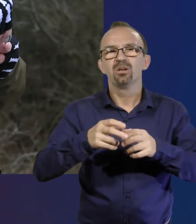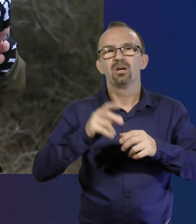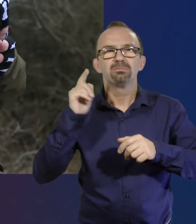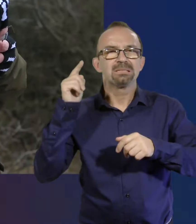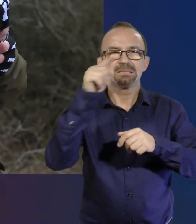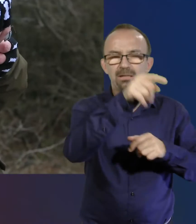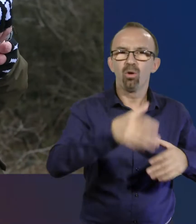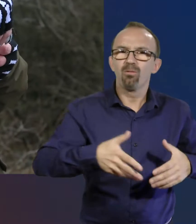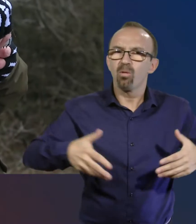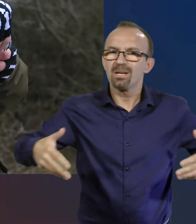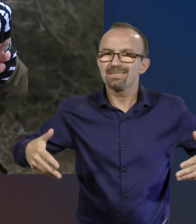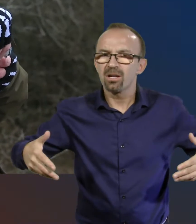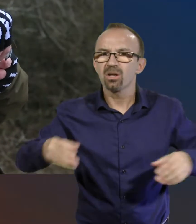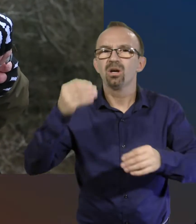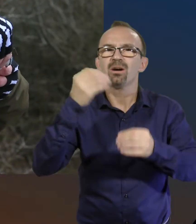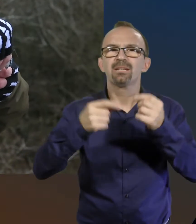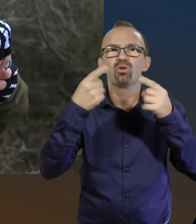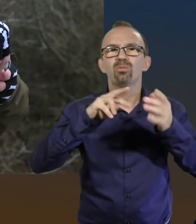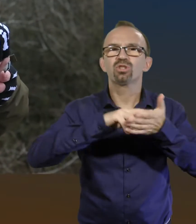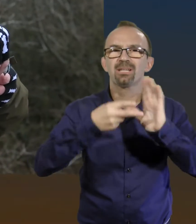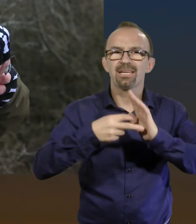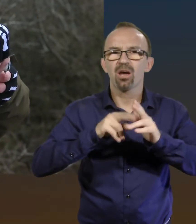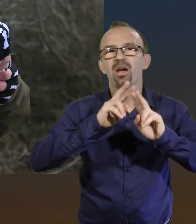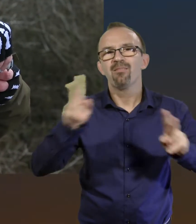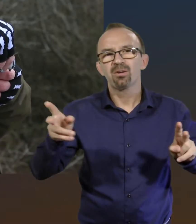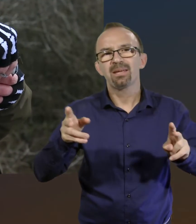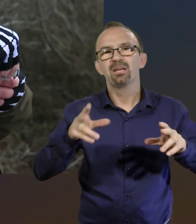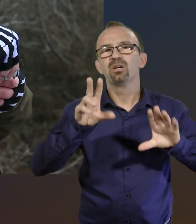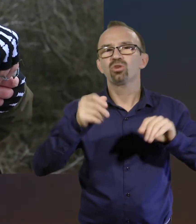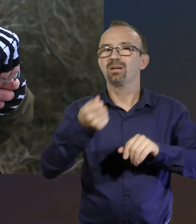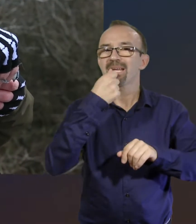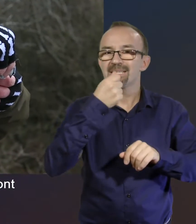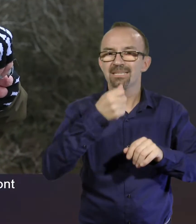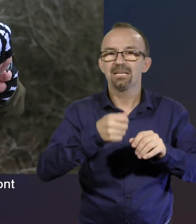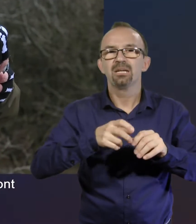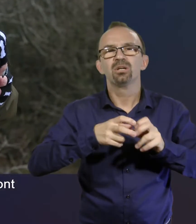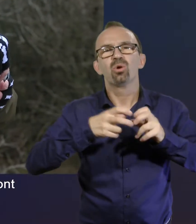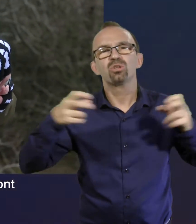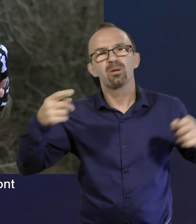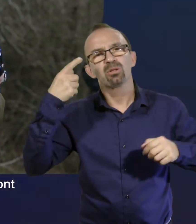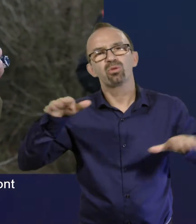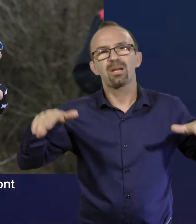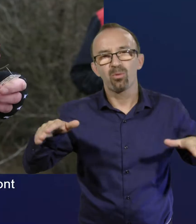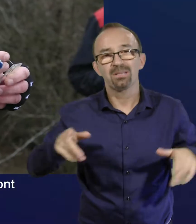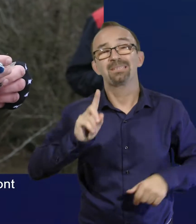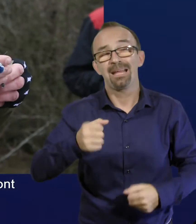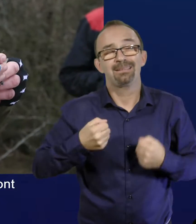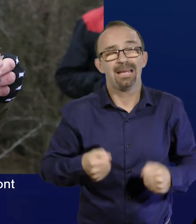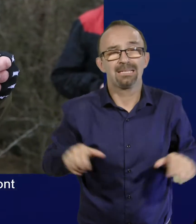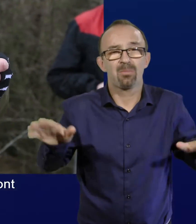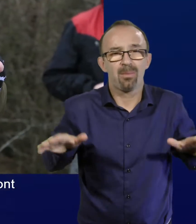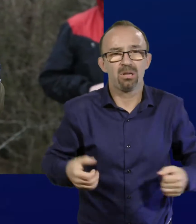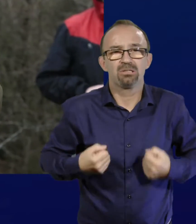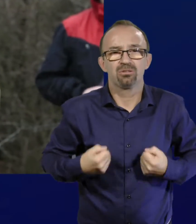vonulók szoktak nagyon felhízni, ez is különböző stratégia, mert van, amelyik inkább sokat eszik, hogy továbbírja repülve, viszont hát ugye